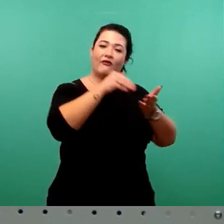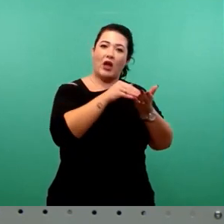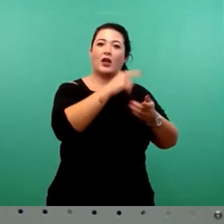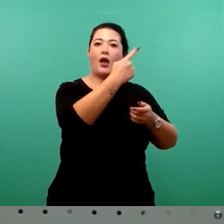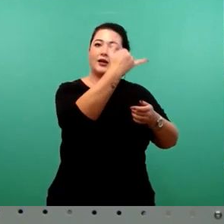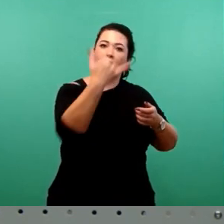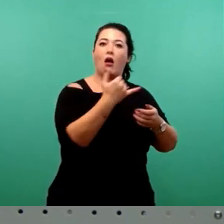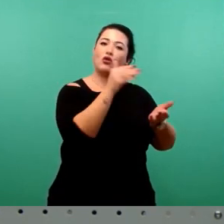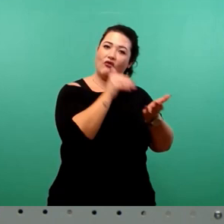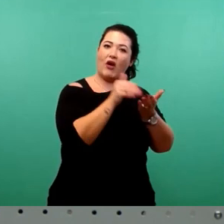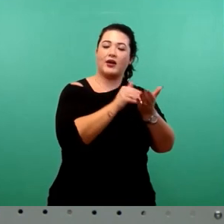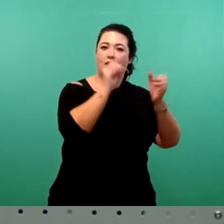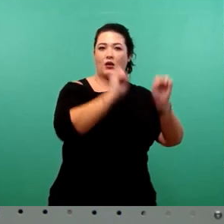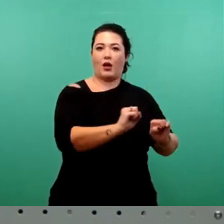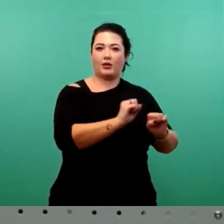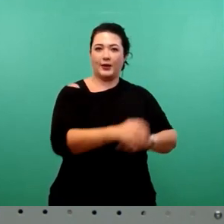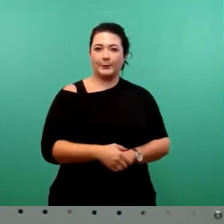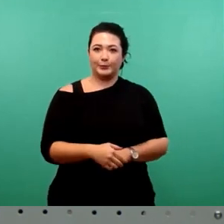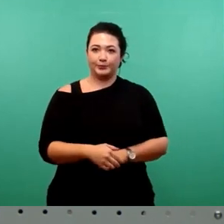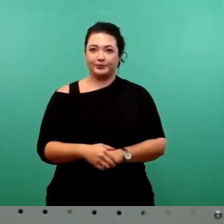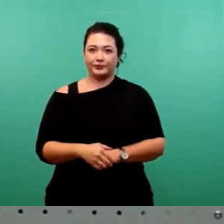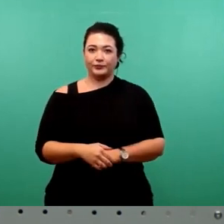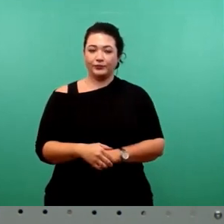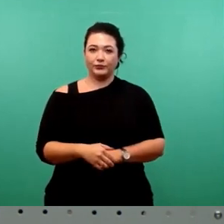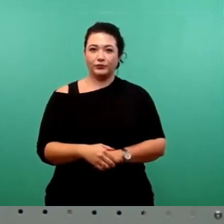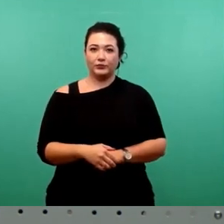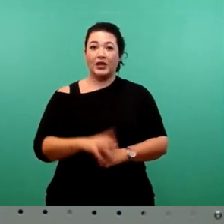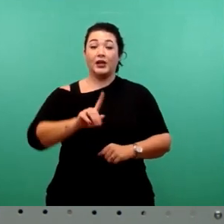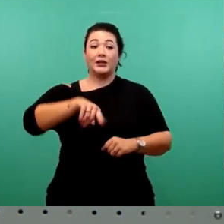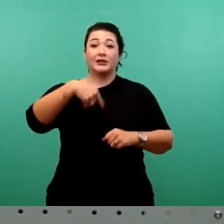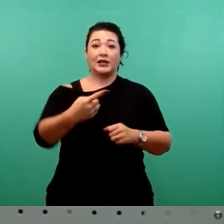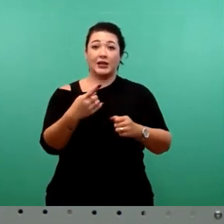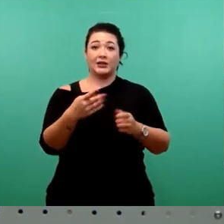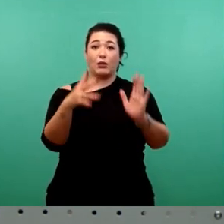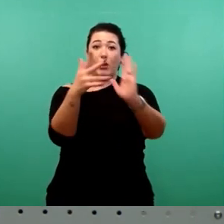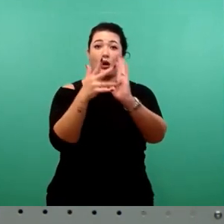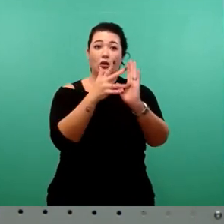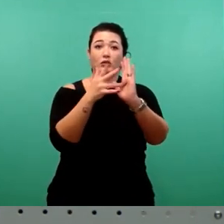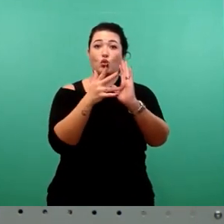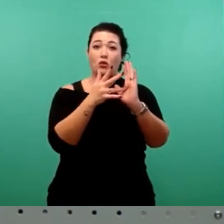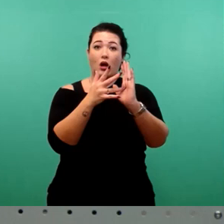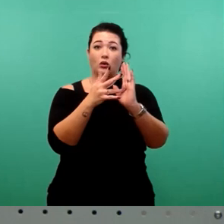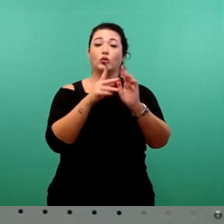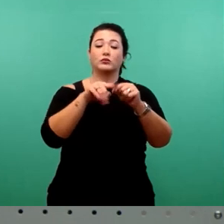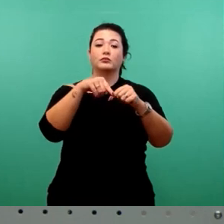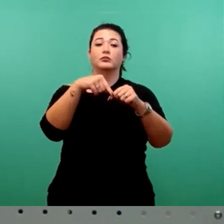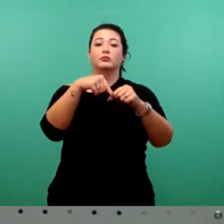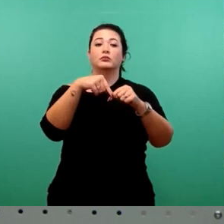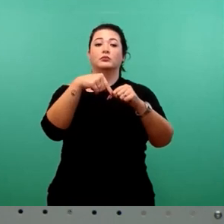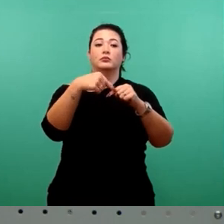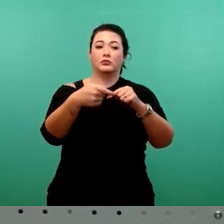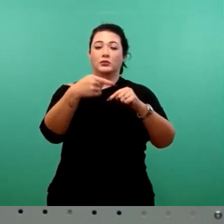oder fortgeführt werden kann. Die nächste Begutachtung ist für den Sommer 2023